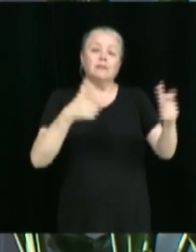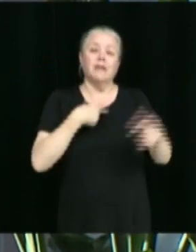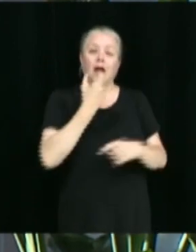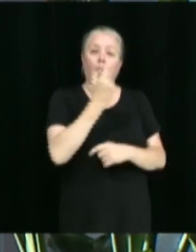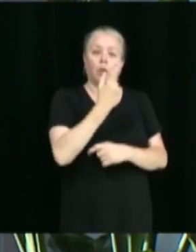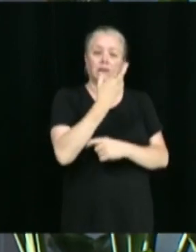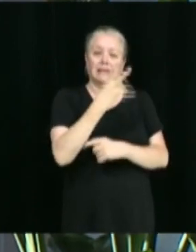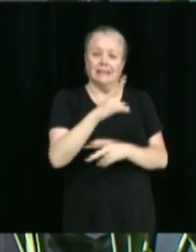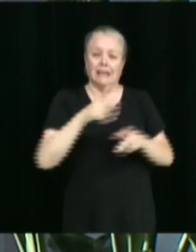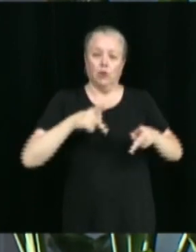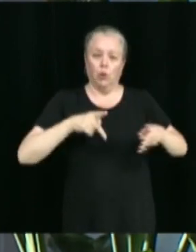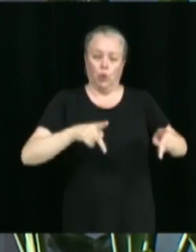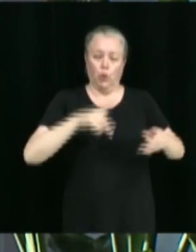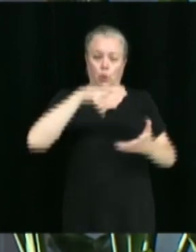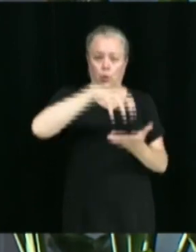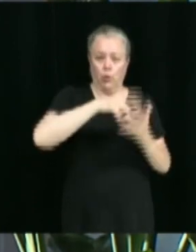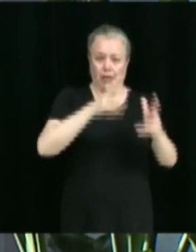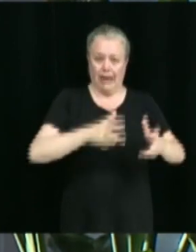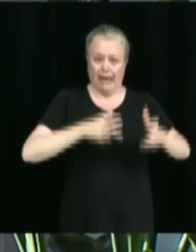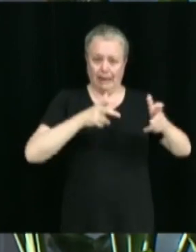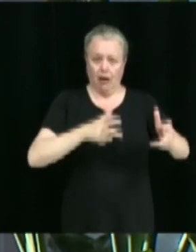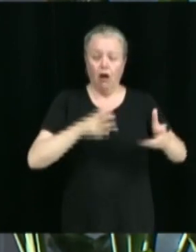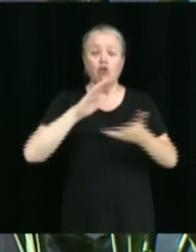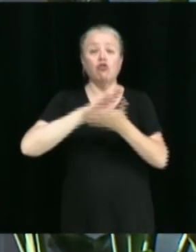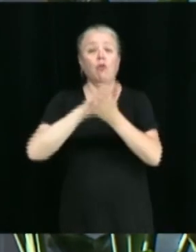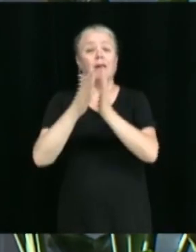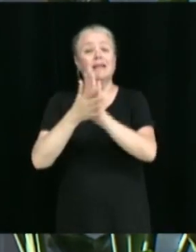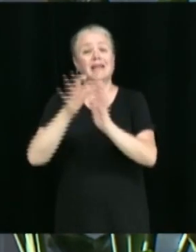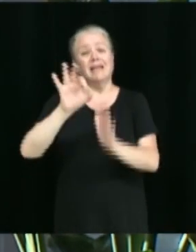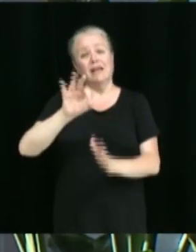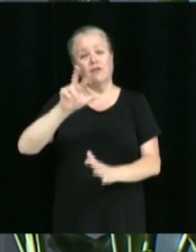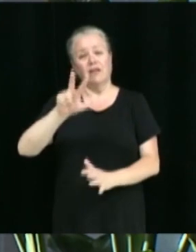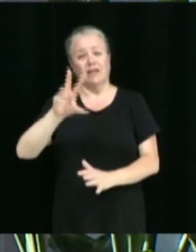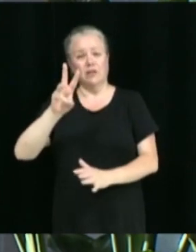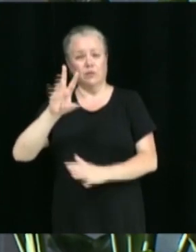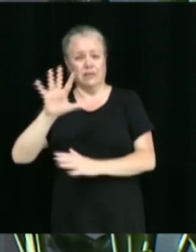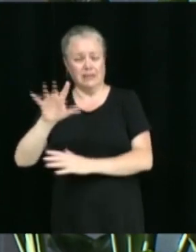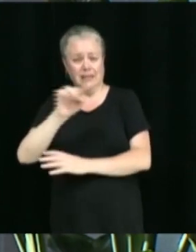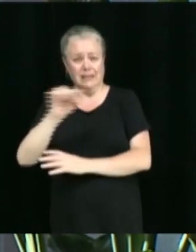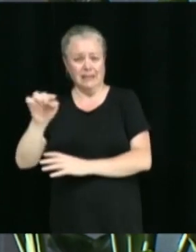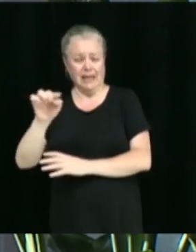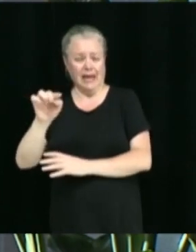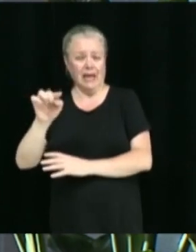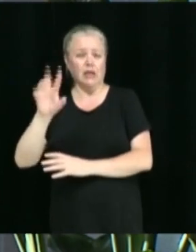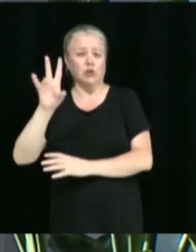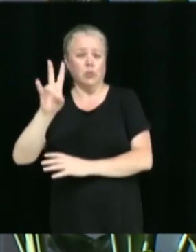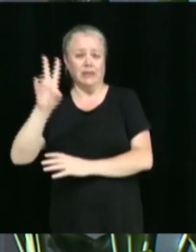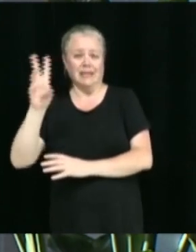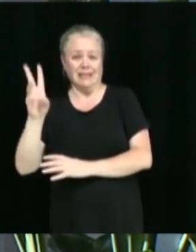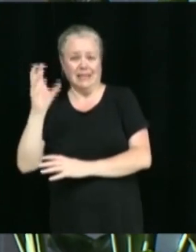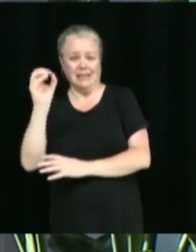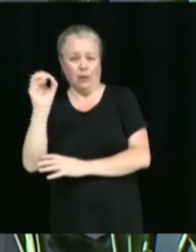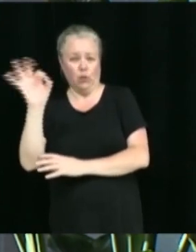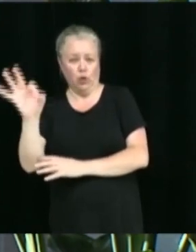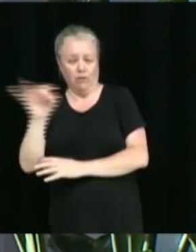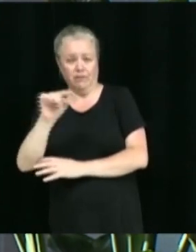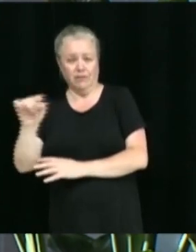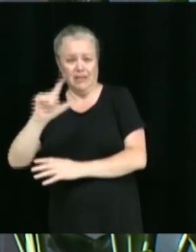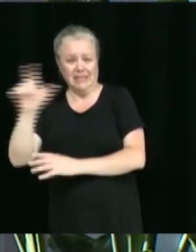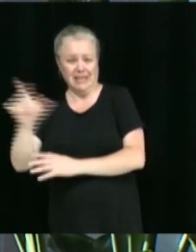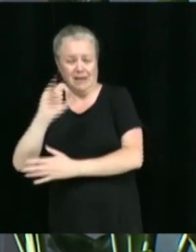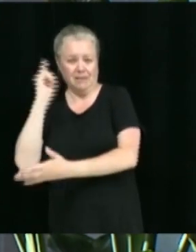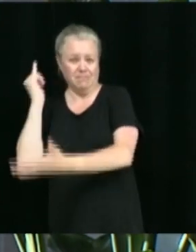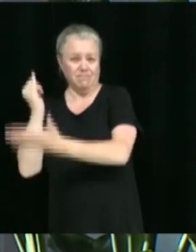compagnie 93 65-7609 Québec Inc., de maintenir notamment des